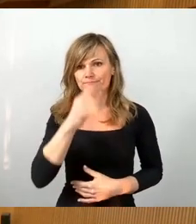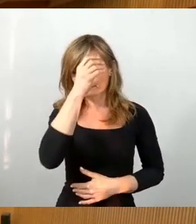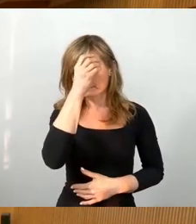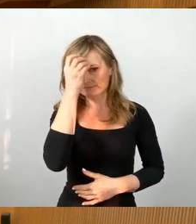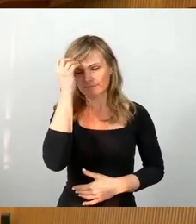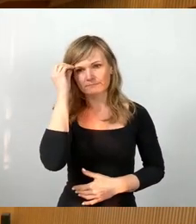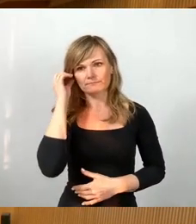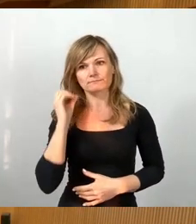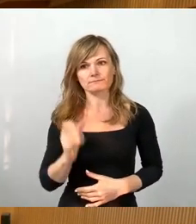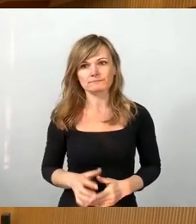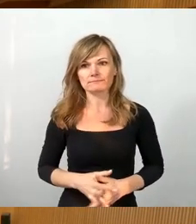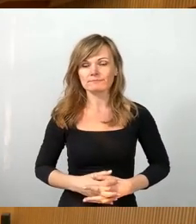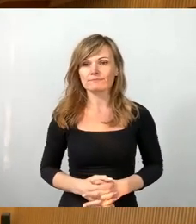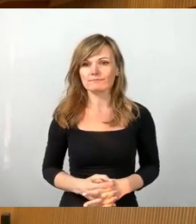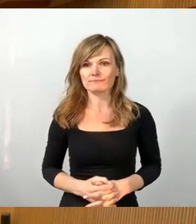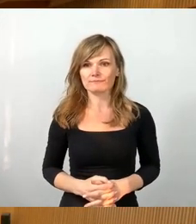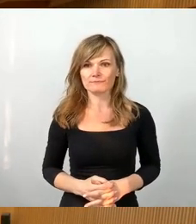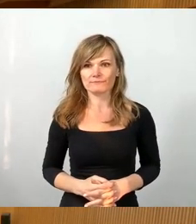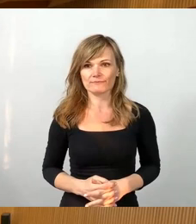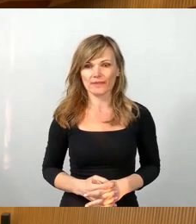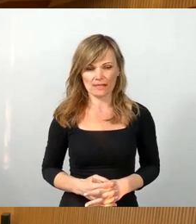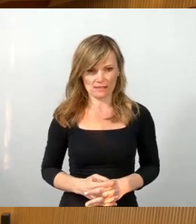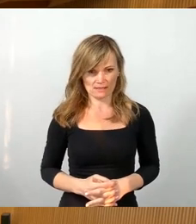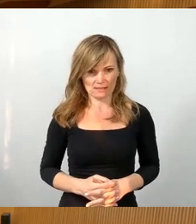So, als nächstes Fraktion Die Linke, Frau Dr. Geitsch.